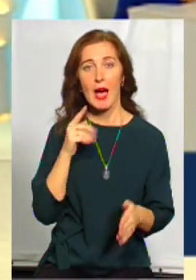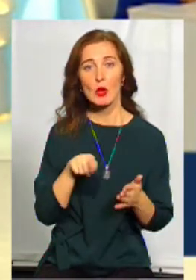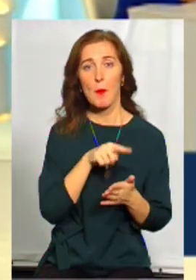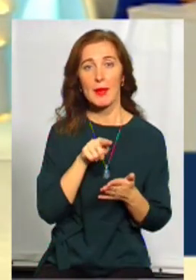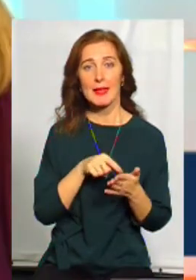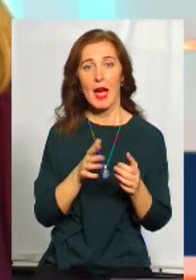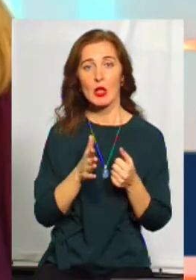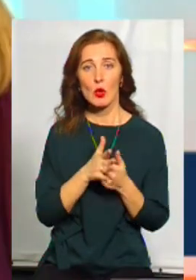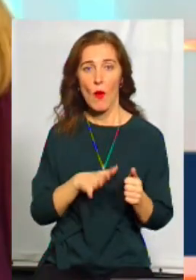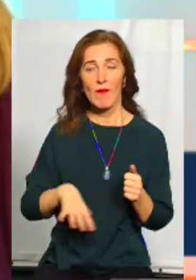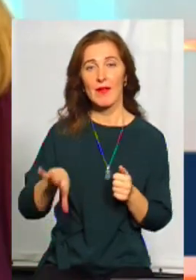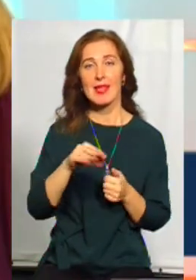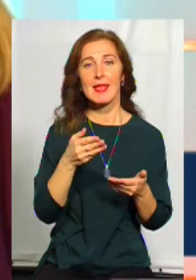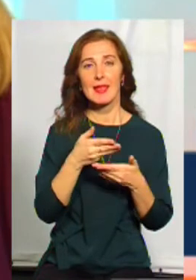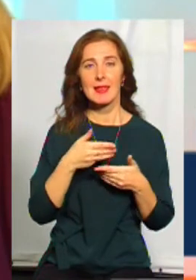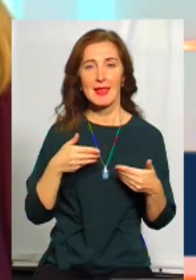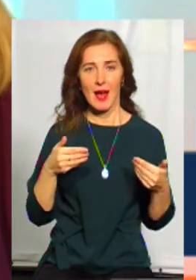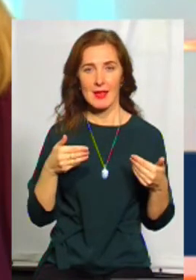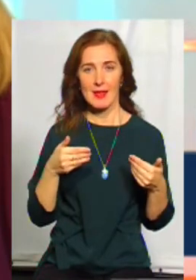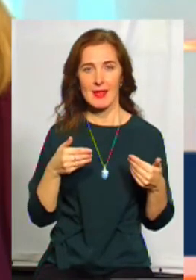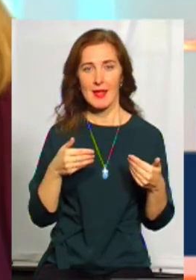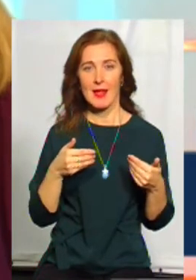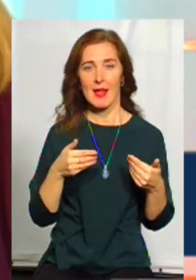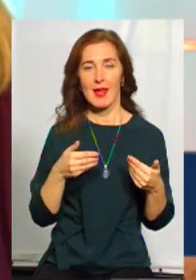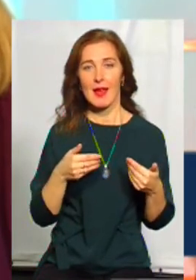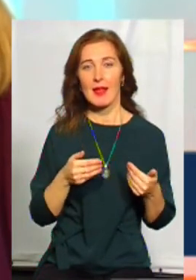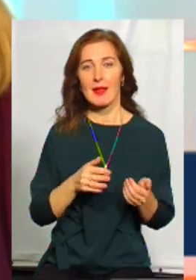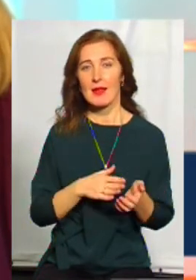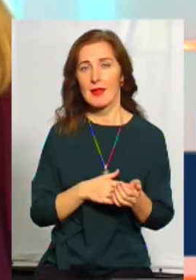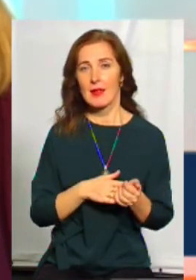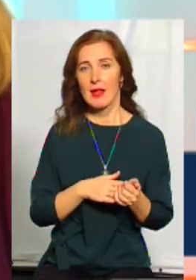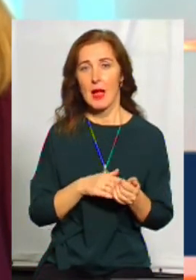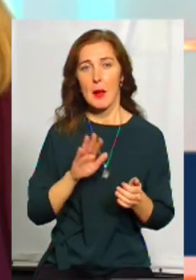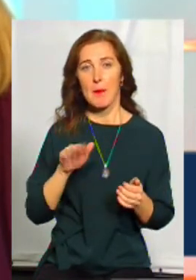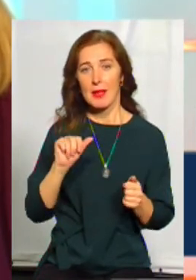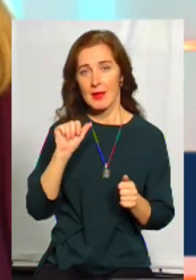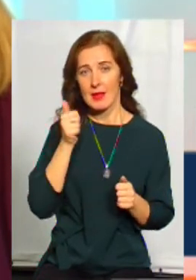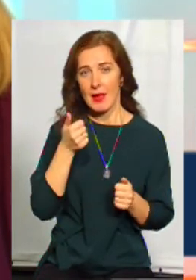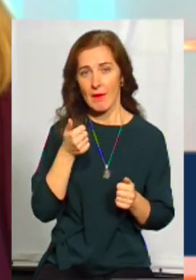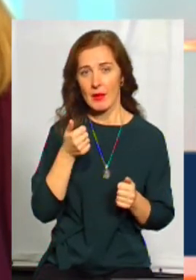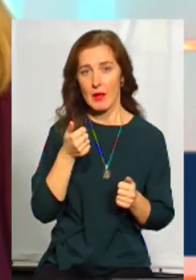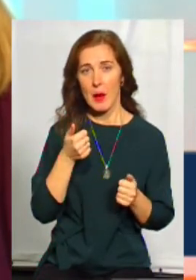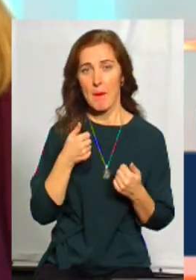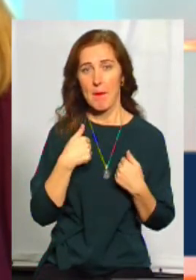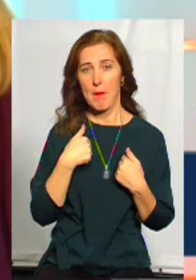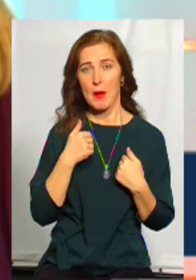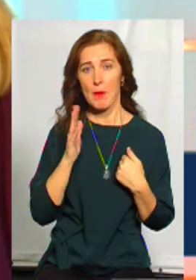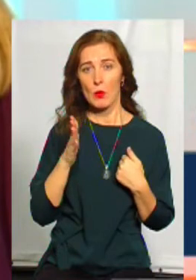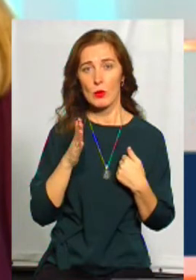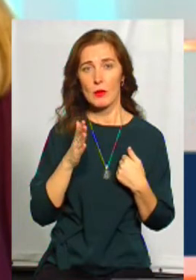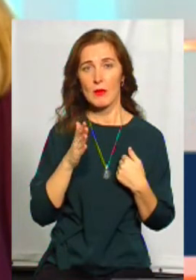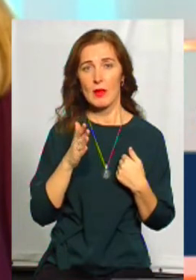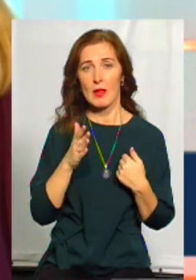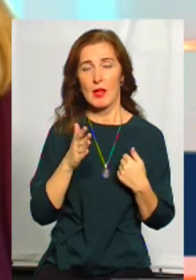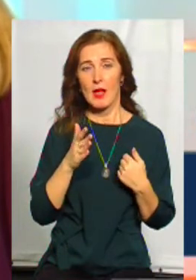всіх нас. Постгеноцидна нація, яка ще виходить. Адже ми післязавтра будемо визначати акції